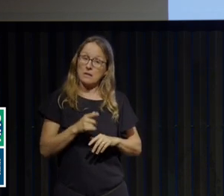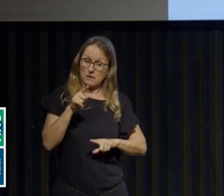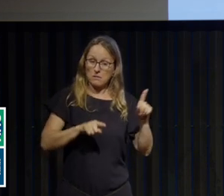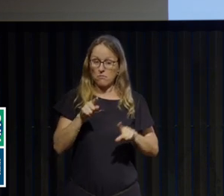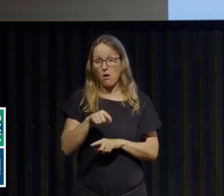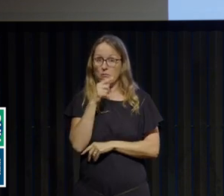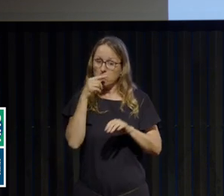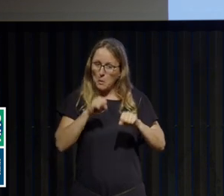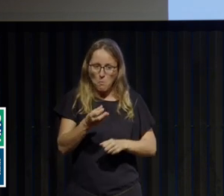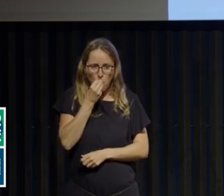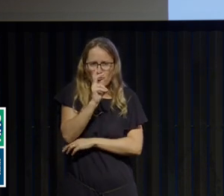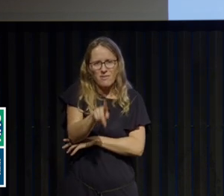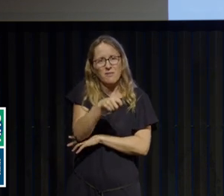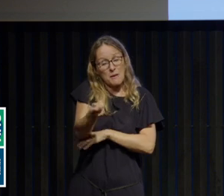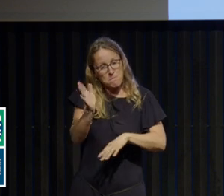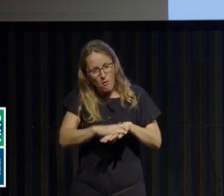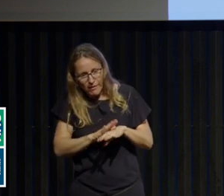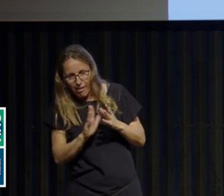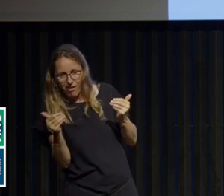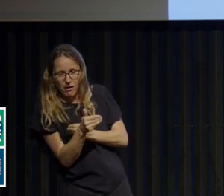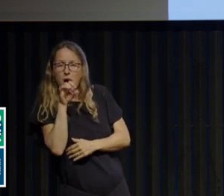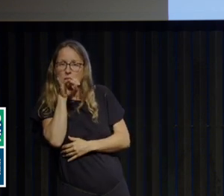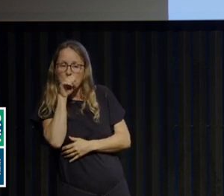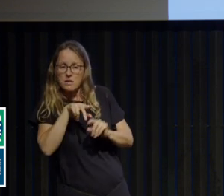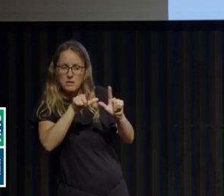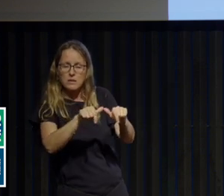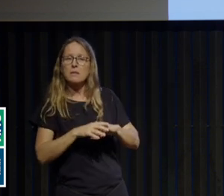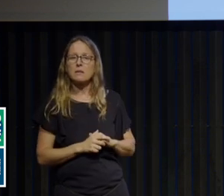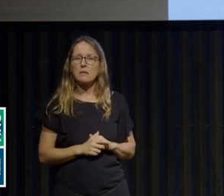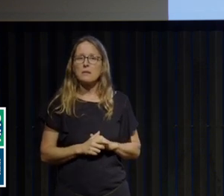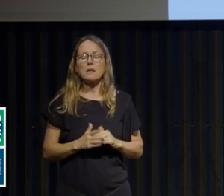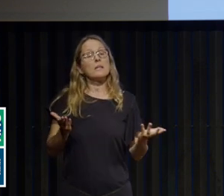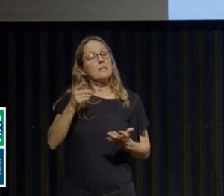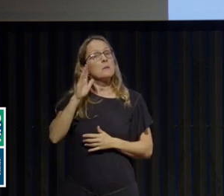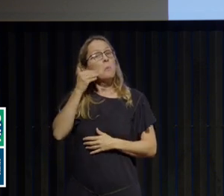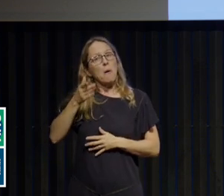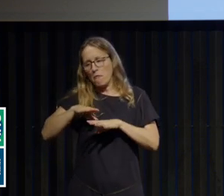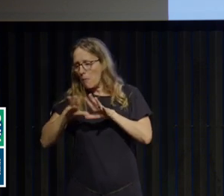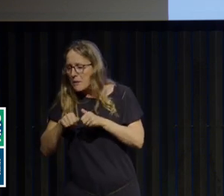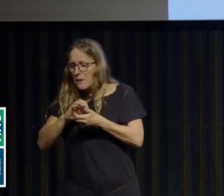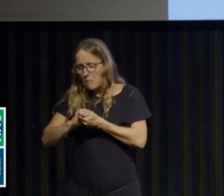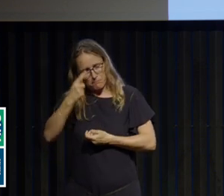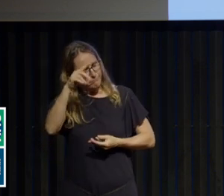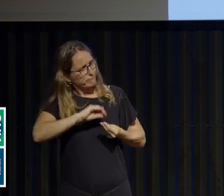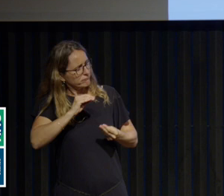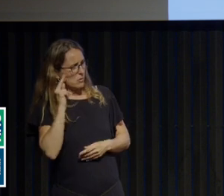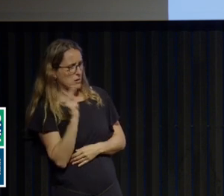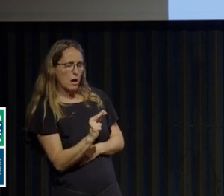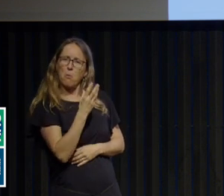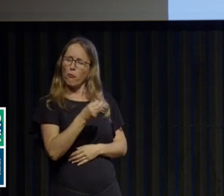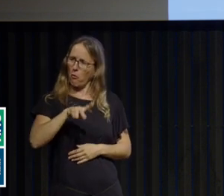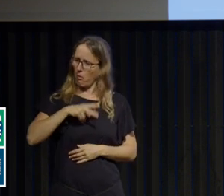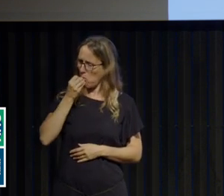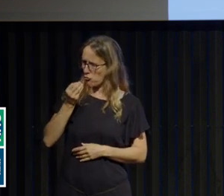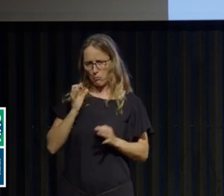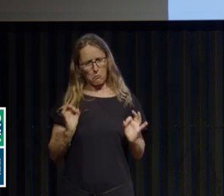là aussi, ça peut induire des questionnements de l'entourage, mais voilà, mon enfant mange bien,